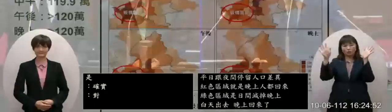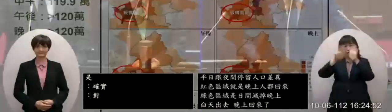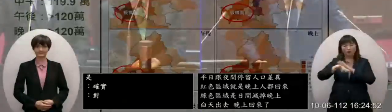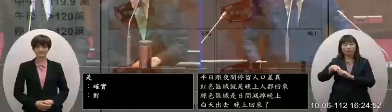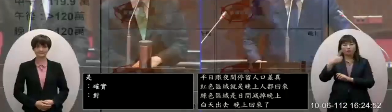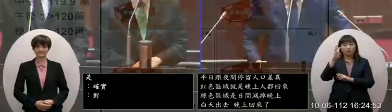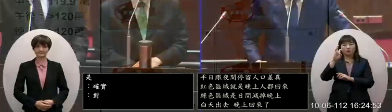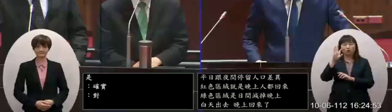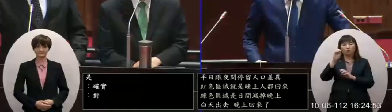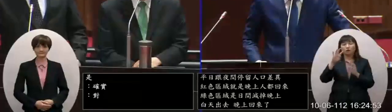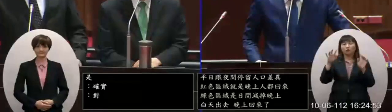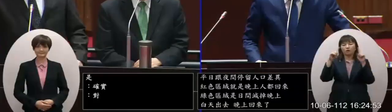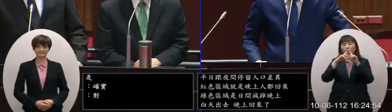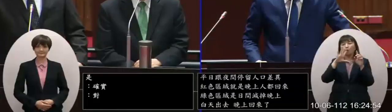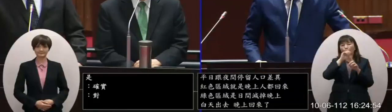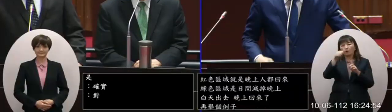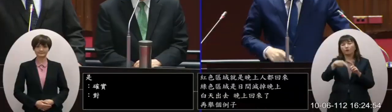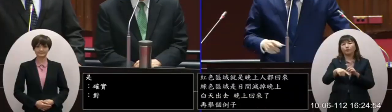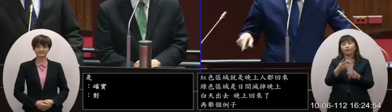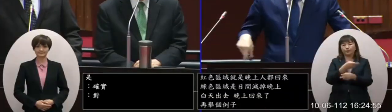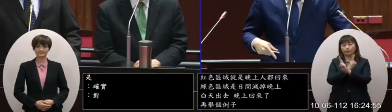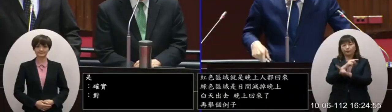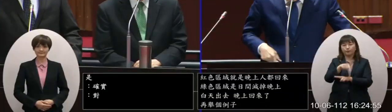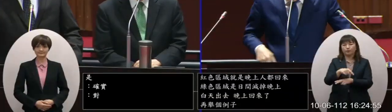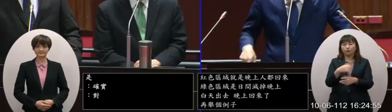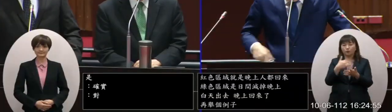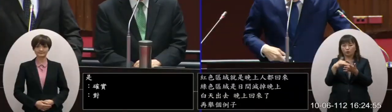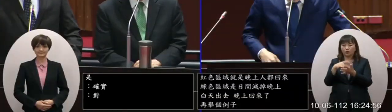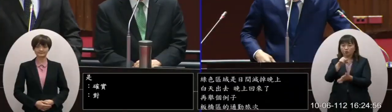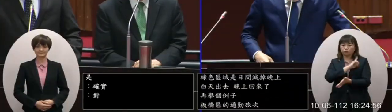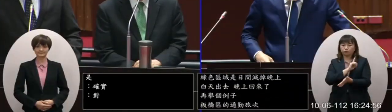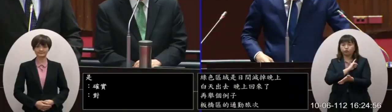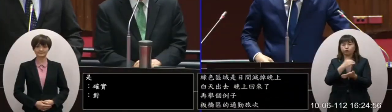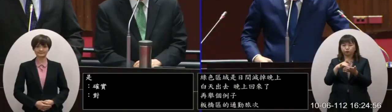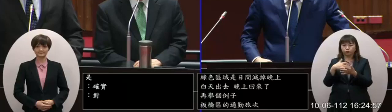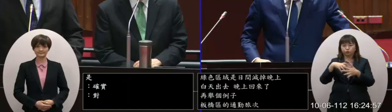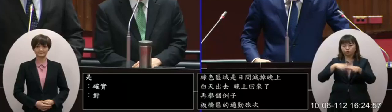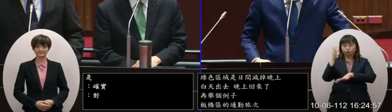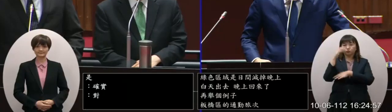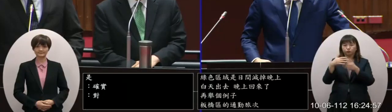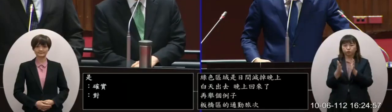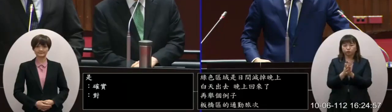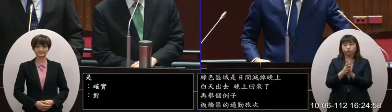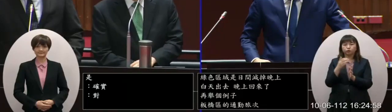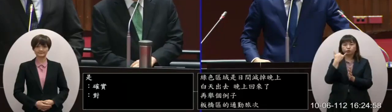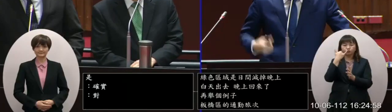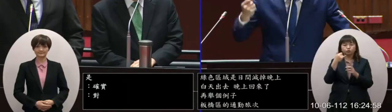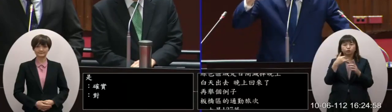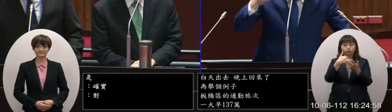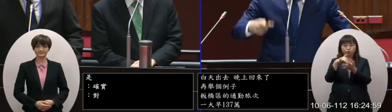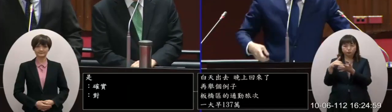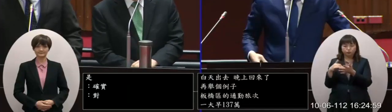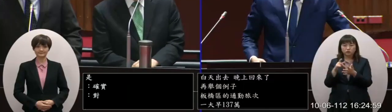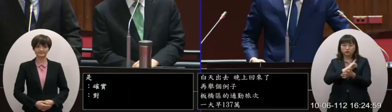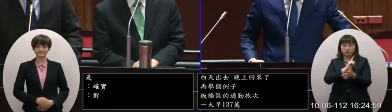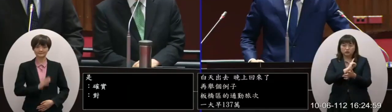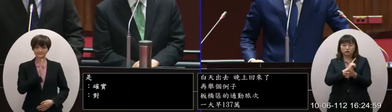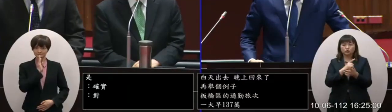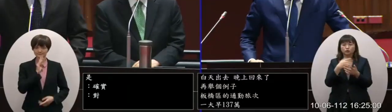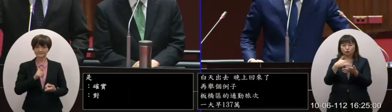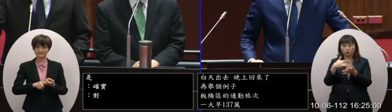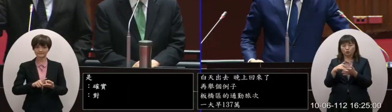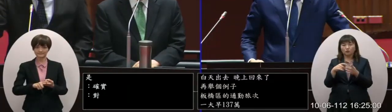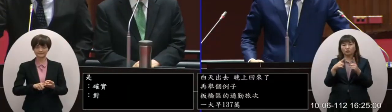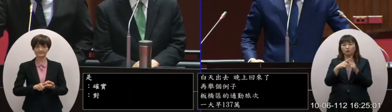萬以上回來板橋這個數字是你們自己內政部電信人口統計用手機去做